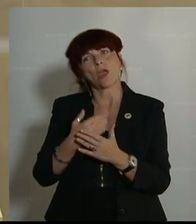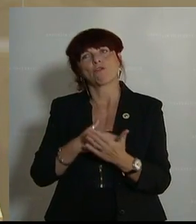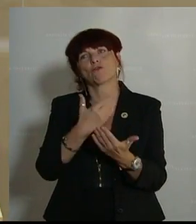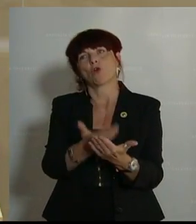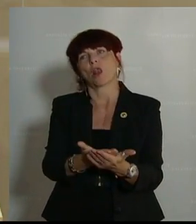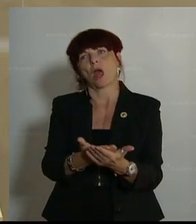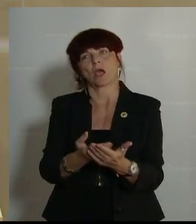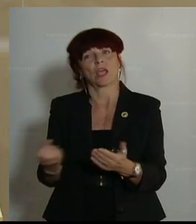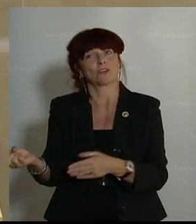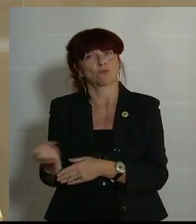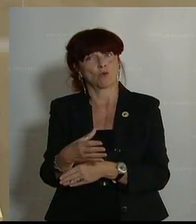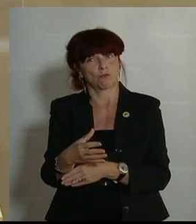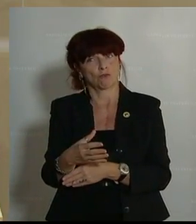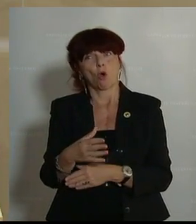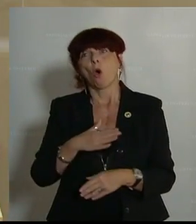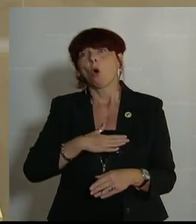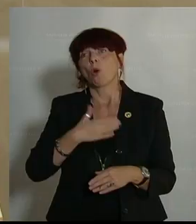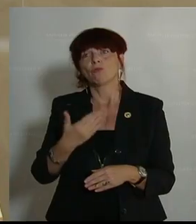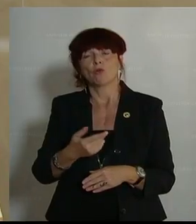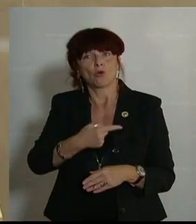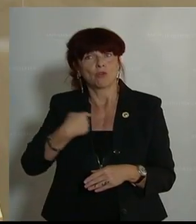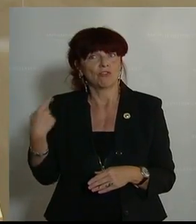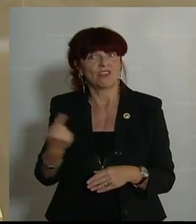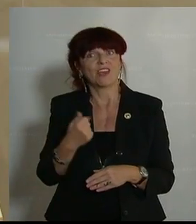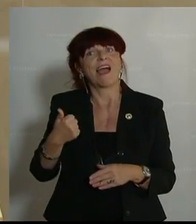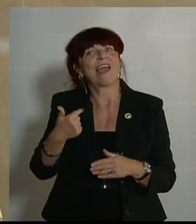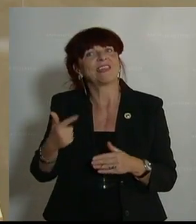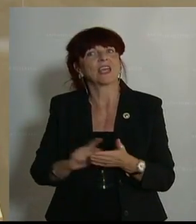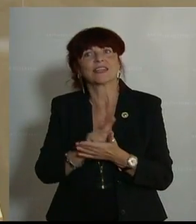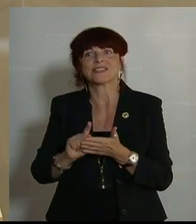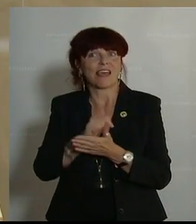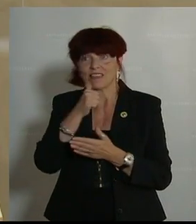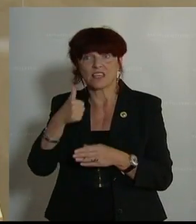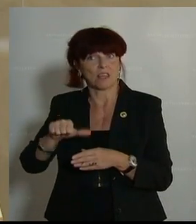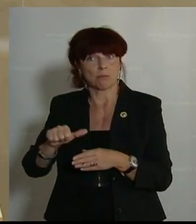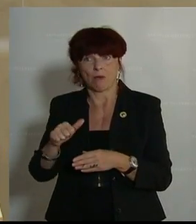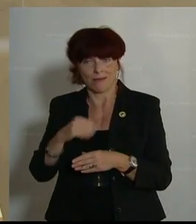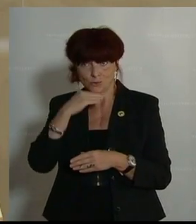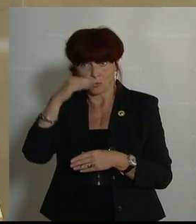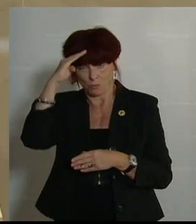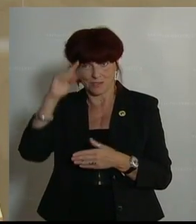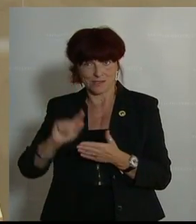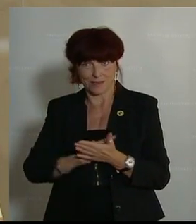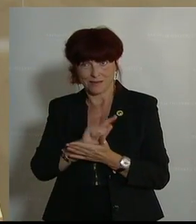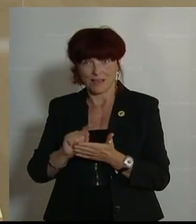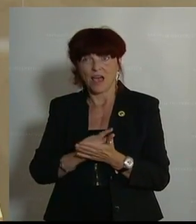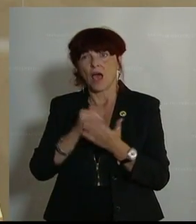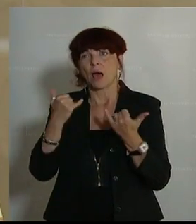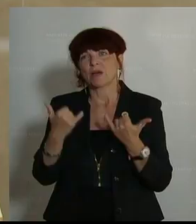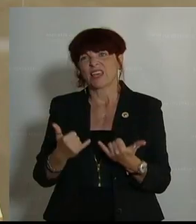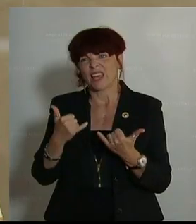eines Entwurfs, obwohl wir zeitlang gar nicht eingebunden waren im Sommer, wurde nunmehr im Rahmen der